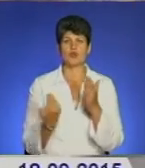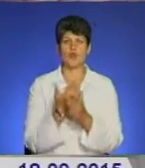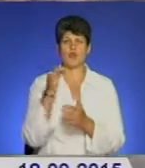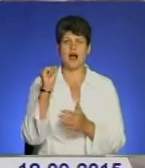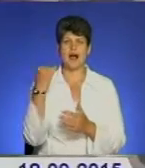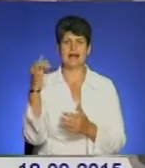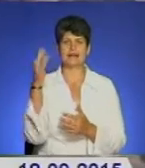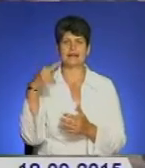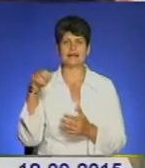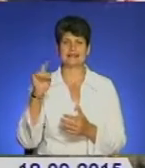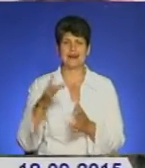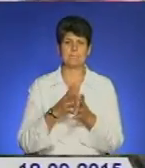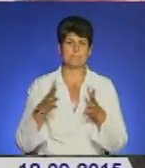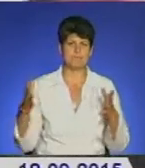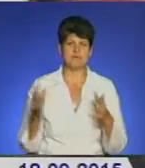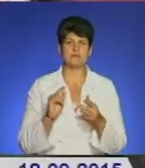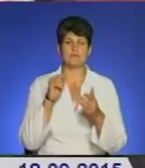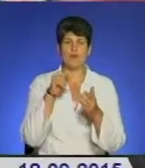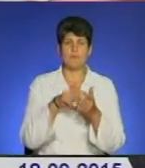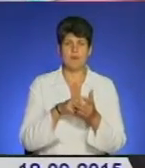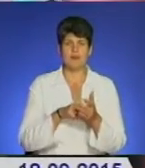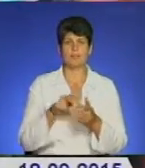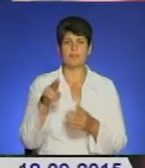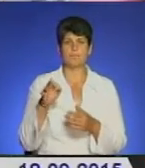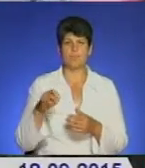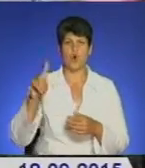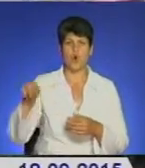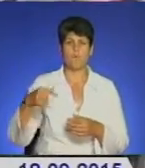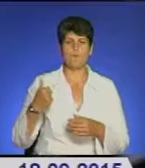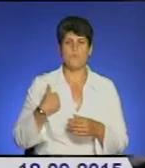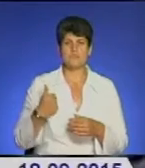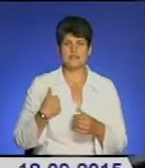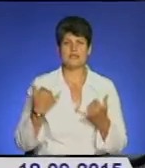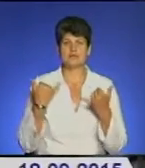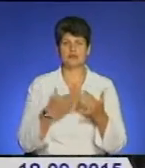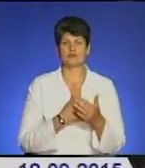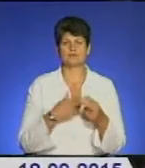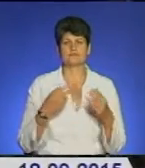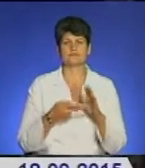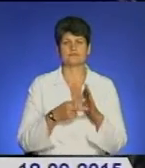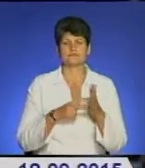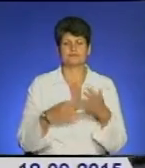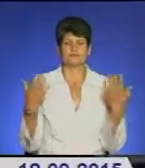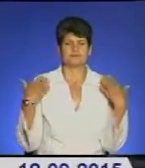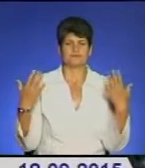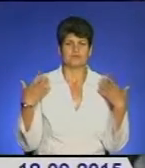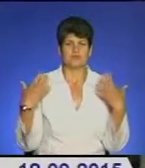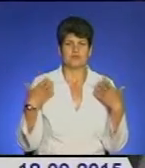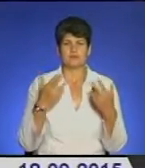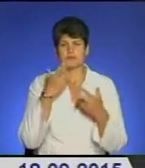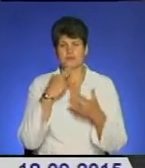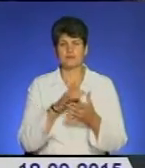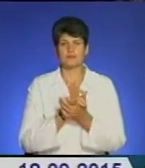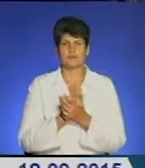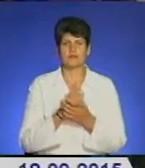Більшість воїнів потрапили до війська по мобілізації. Кажуть, наразі планують трохи відпочити від бойових дій, звикнути до мирного життя. Бійці